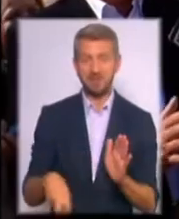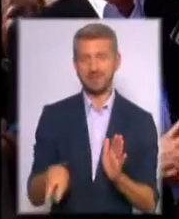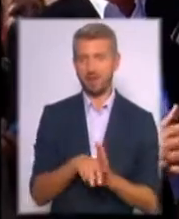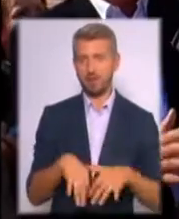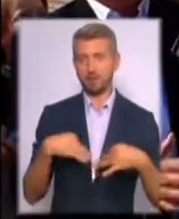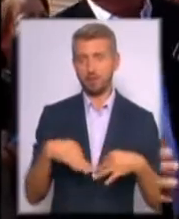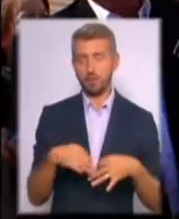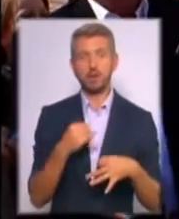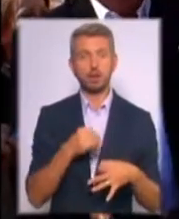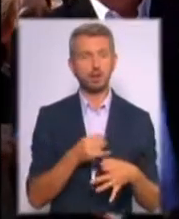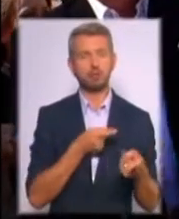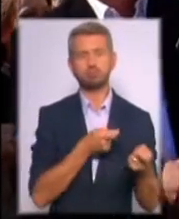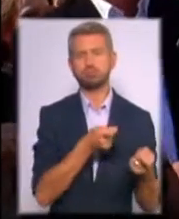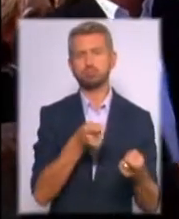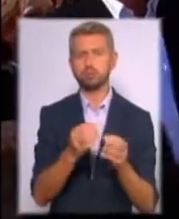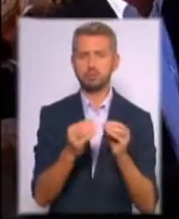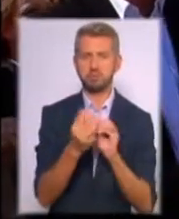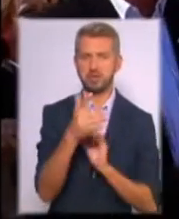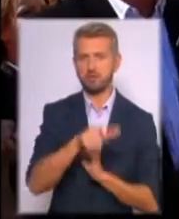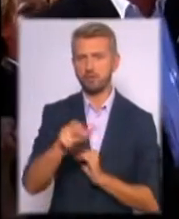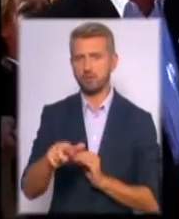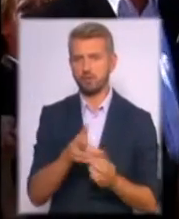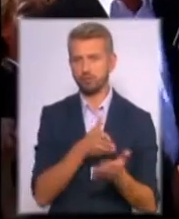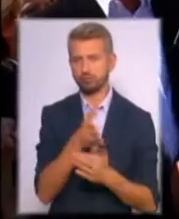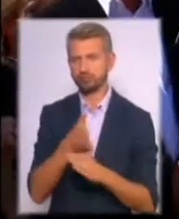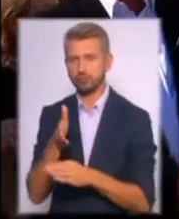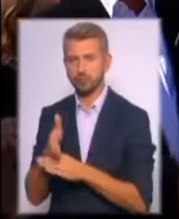і вчиняє 10-15 пацієнтів відповідні процедури,